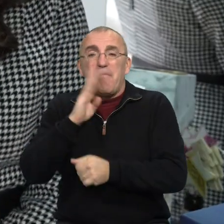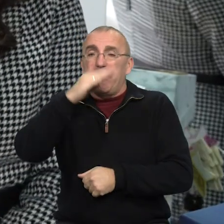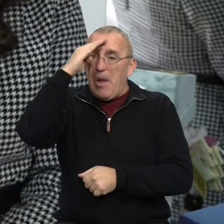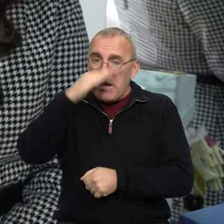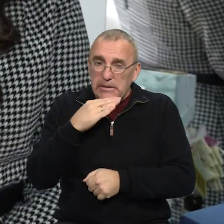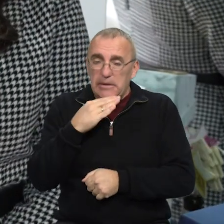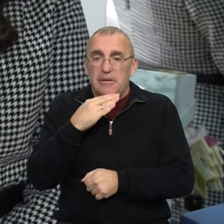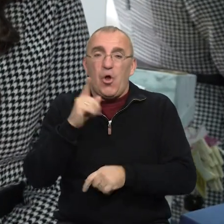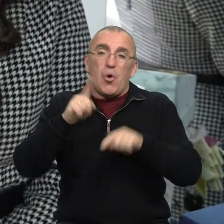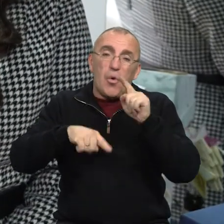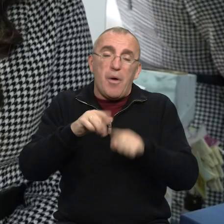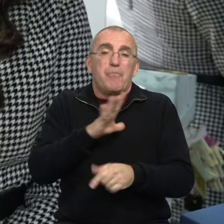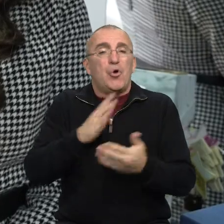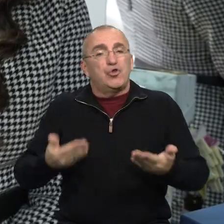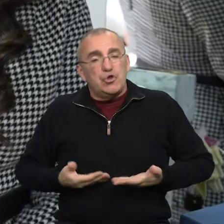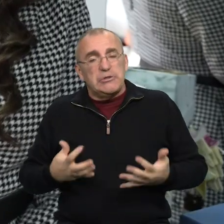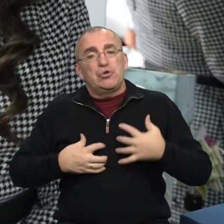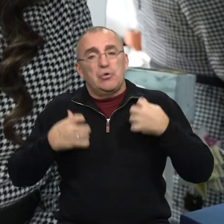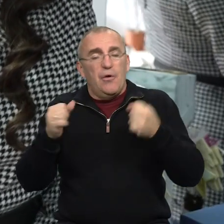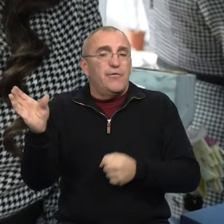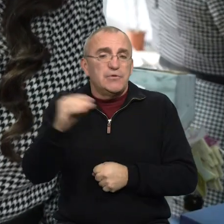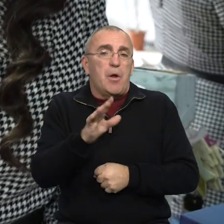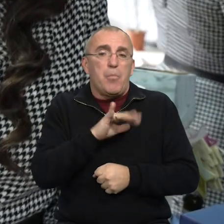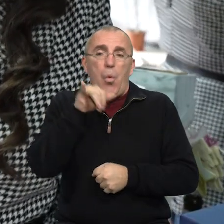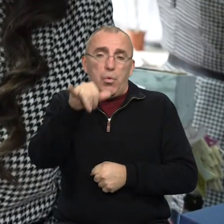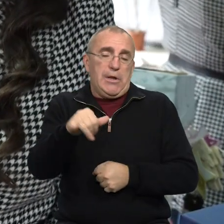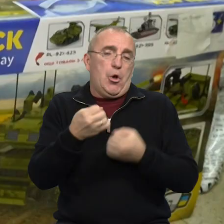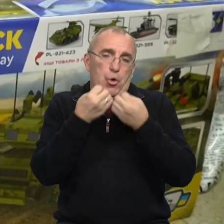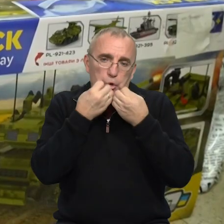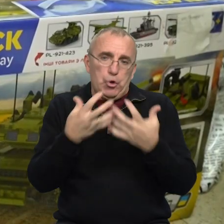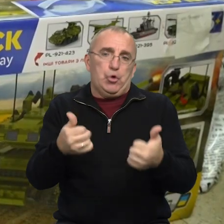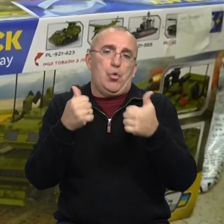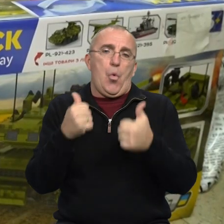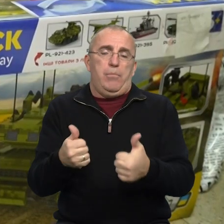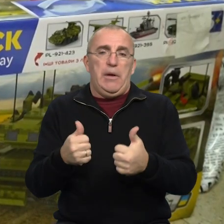щоб батьки чи родичі були живі, здорові і все було в них добре.